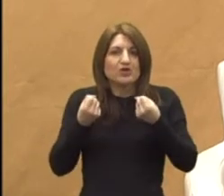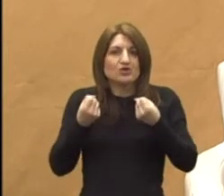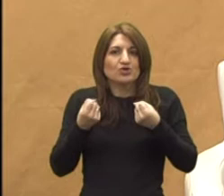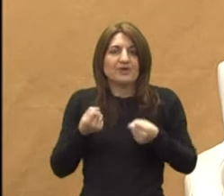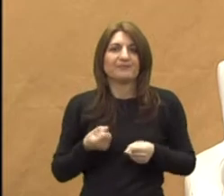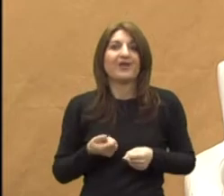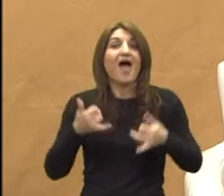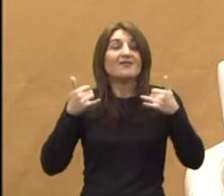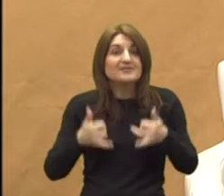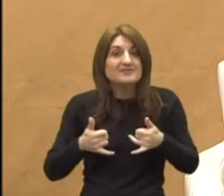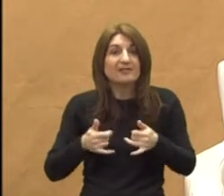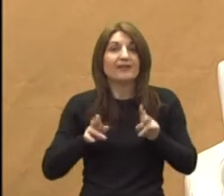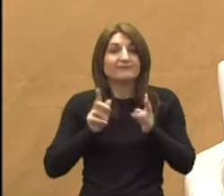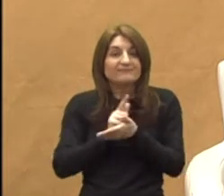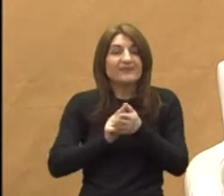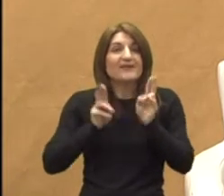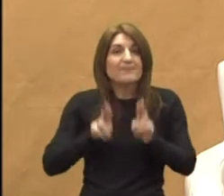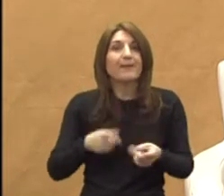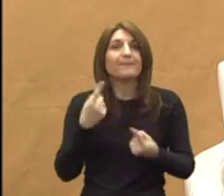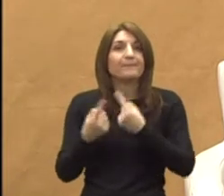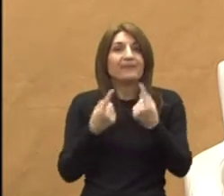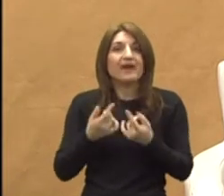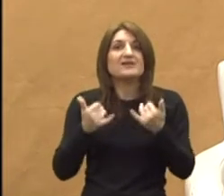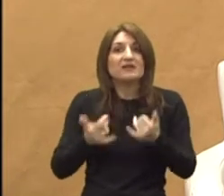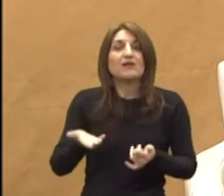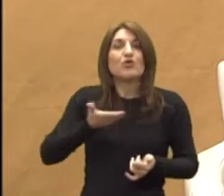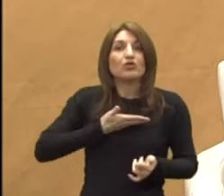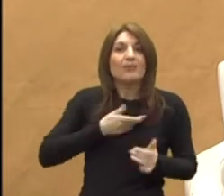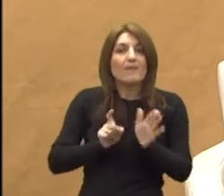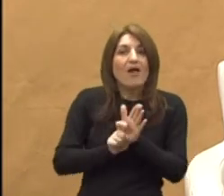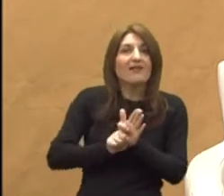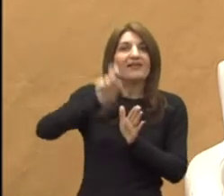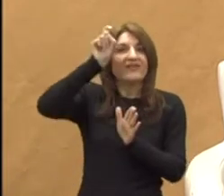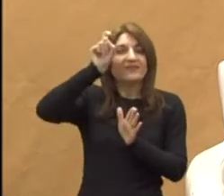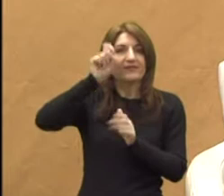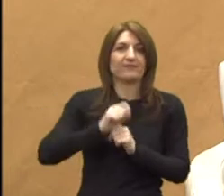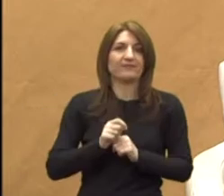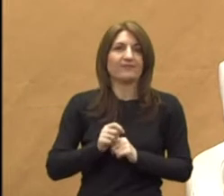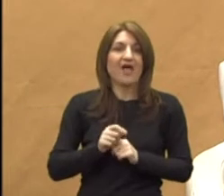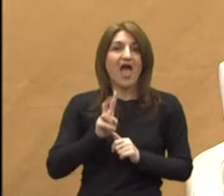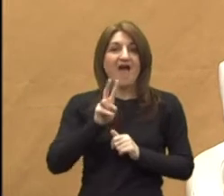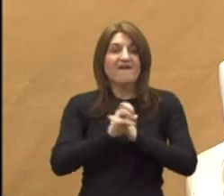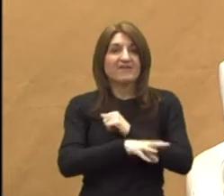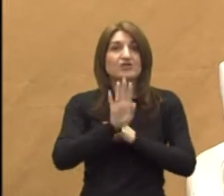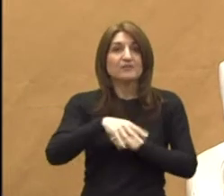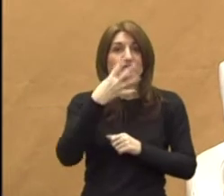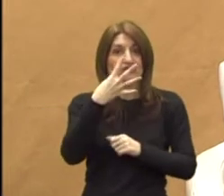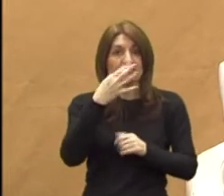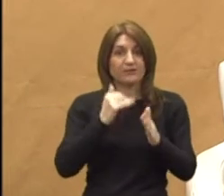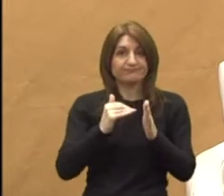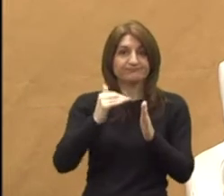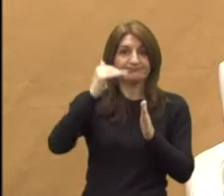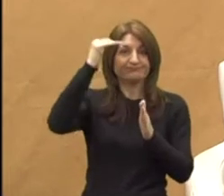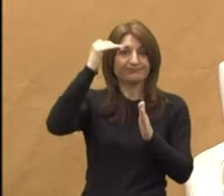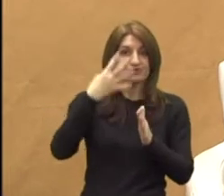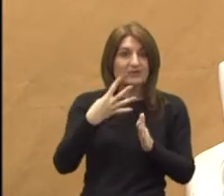sada dolazimo u priliku da nam se ugradi lift. Vrtić je na četiri razine. Tako